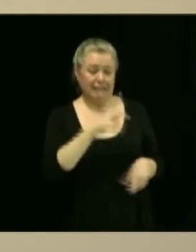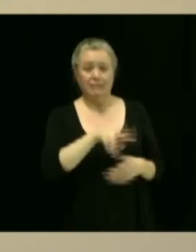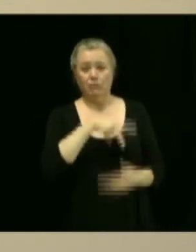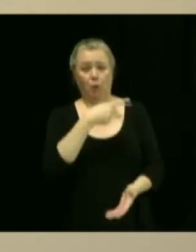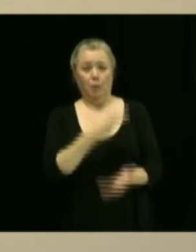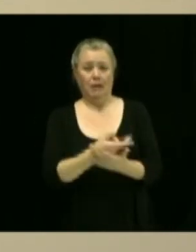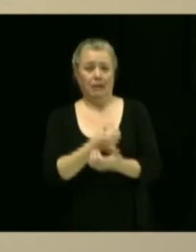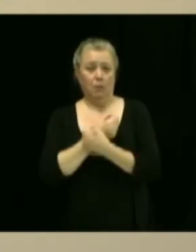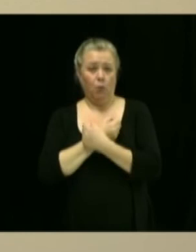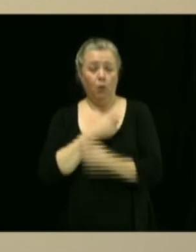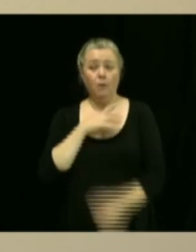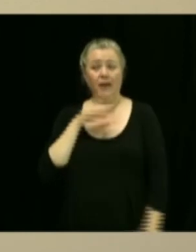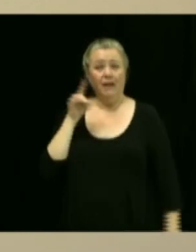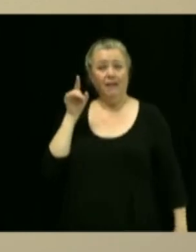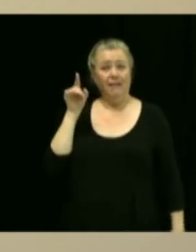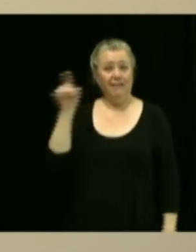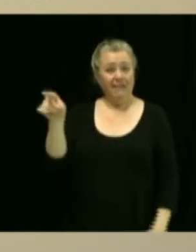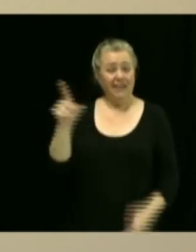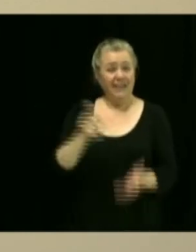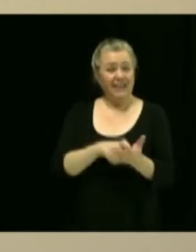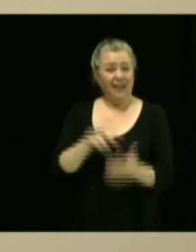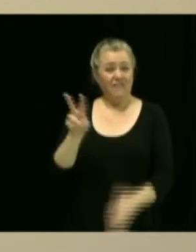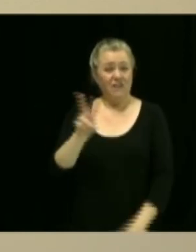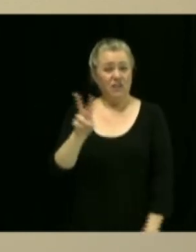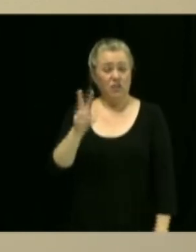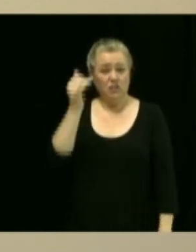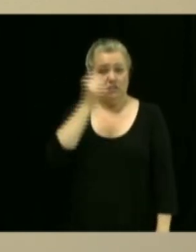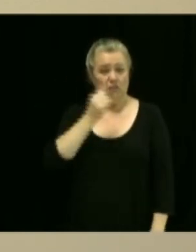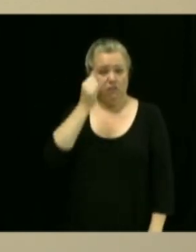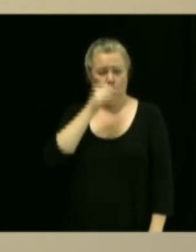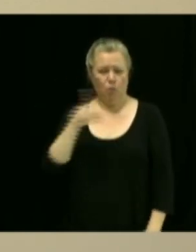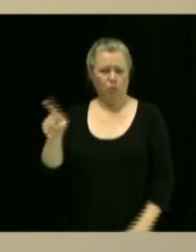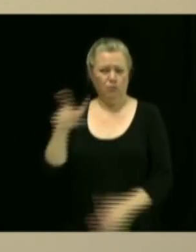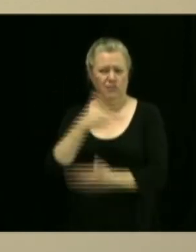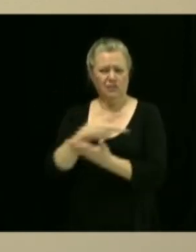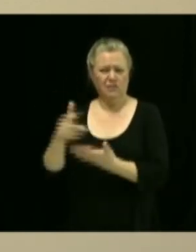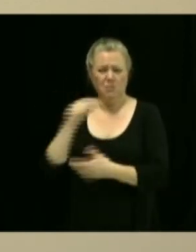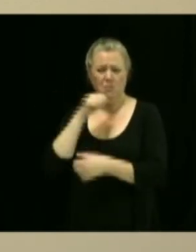le jour du Vendredi fou, le stationnement n'était pas 100% plein.